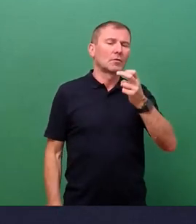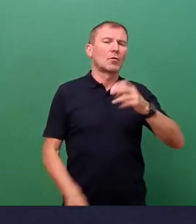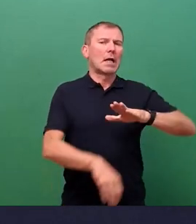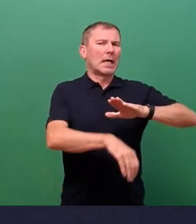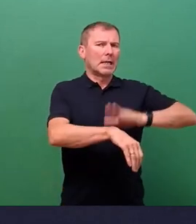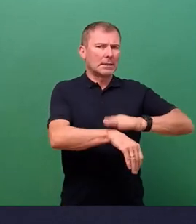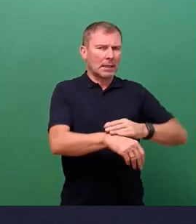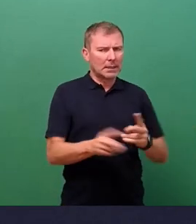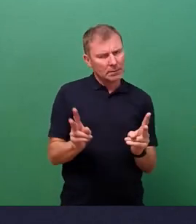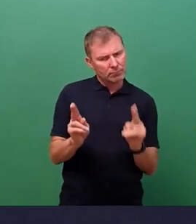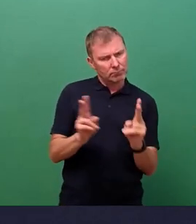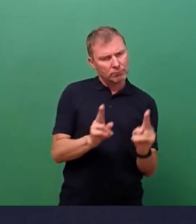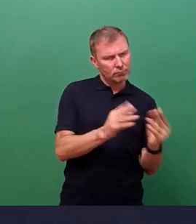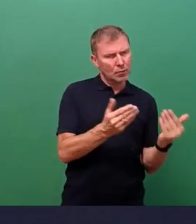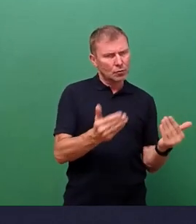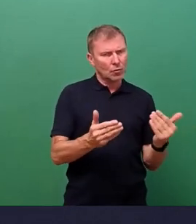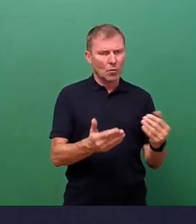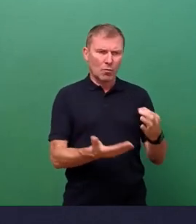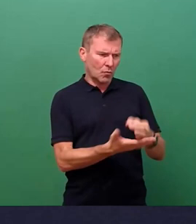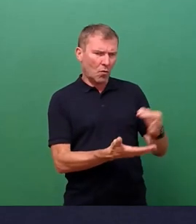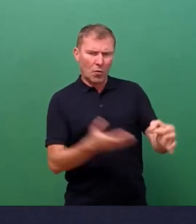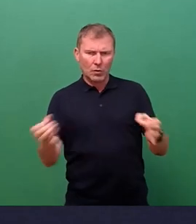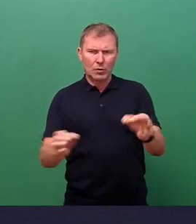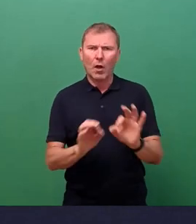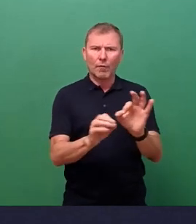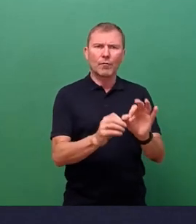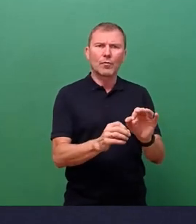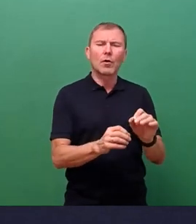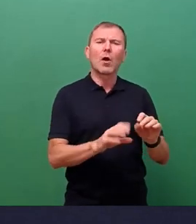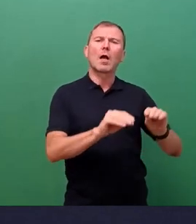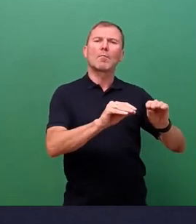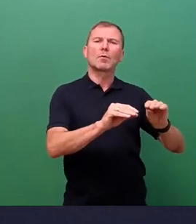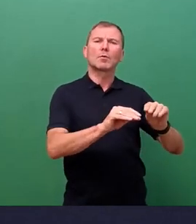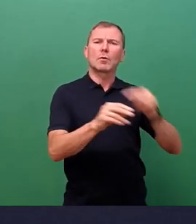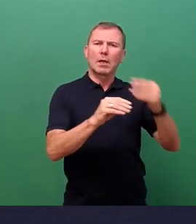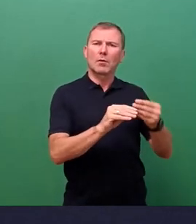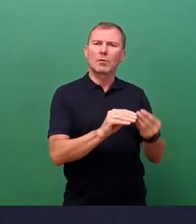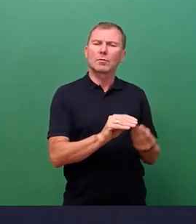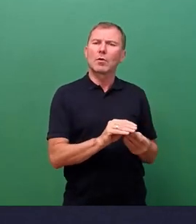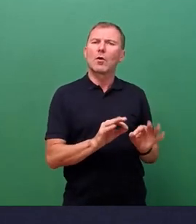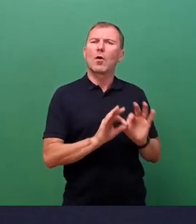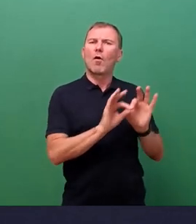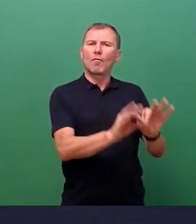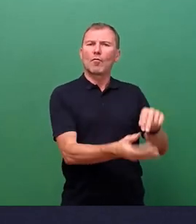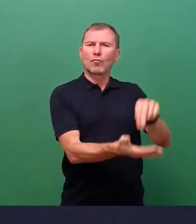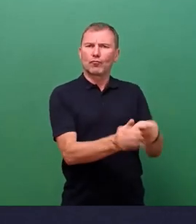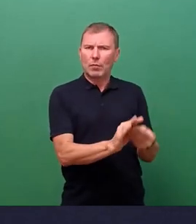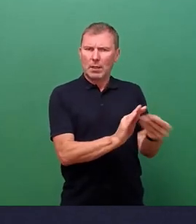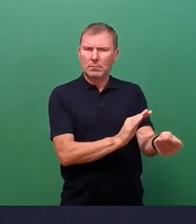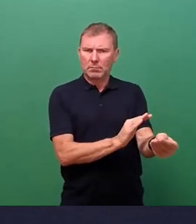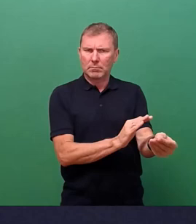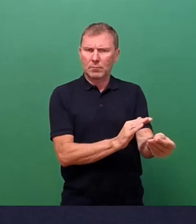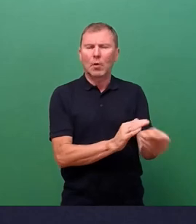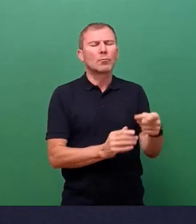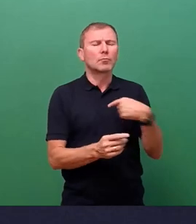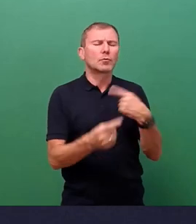zeitlich und örtlich für eben diese Nutzung zur Verfügung zu stellen und das entsprechend mit den Gastronomen